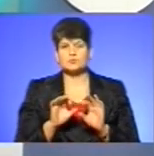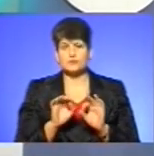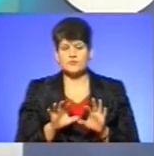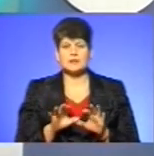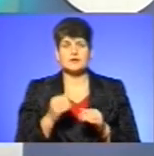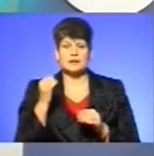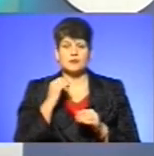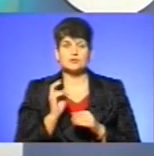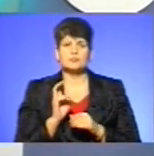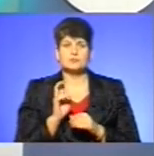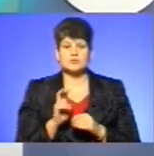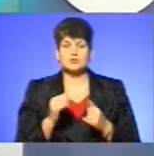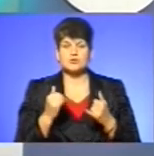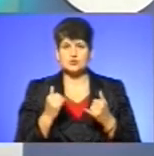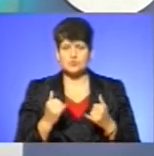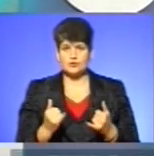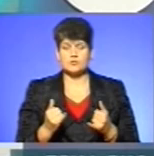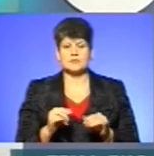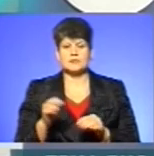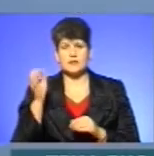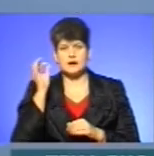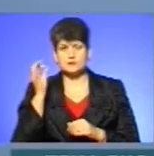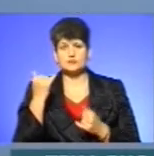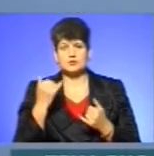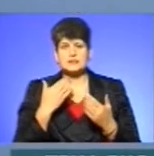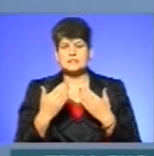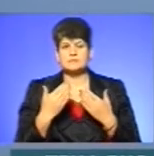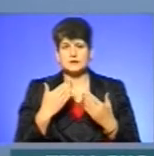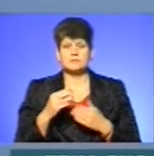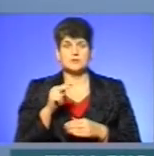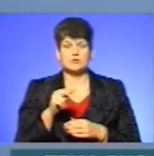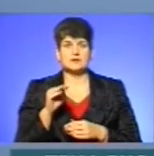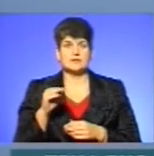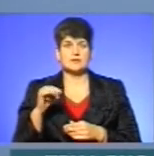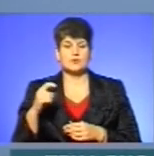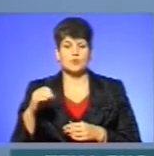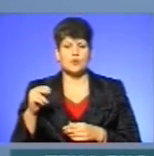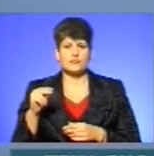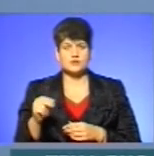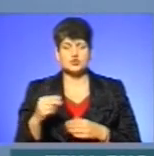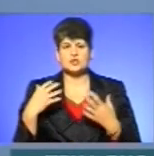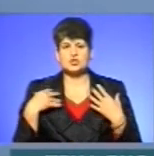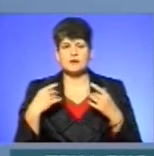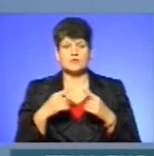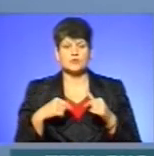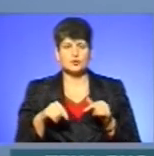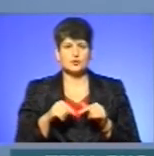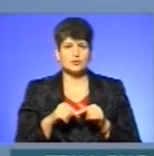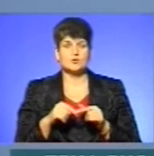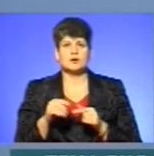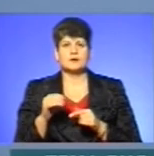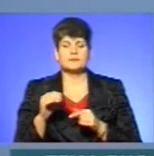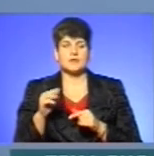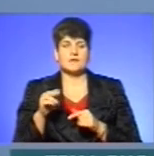І дякую, що звітали на сьогодні у студію. Нагадую, сьогодні ми спілкувалися із Петром Тиховичем, начальником відділу ювенальної превенції і управління превентивної